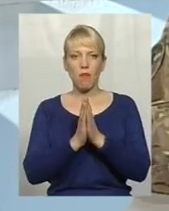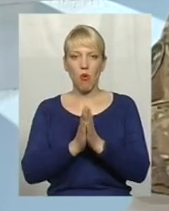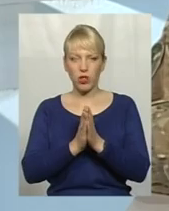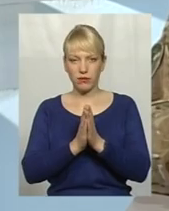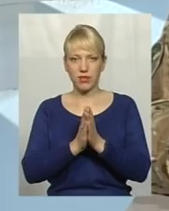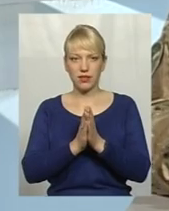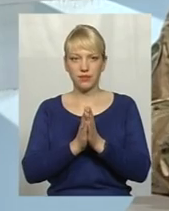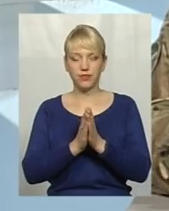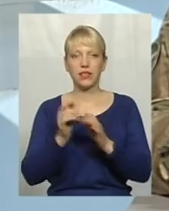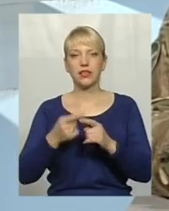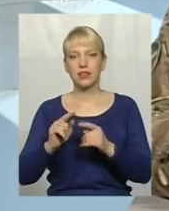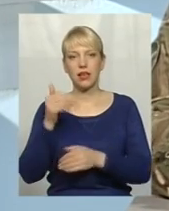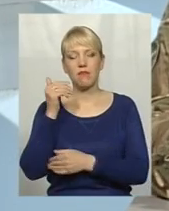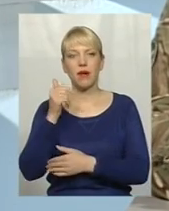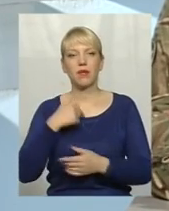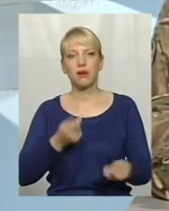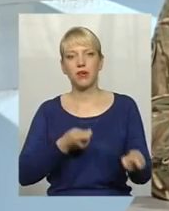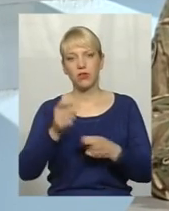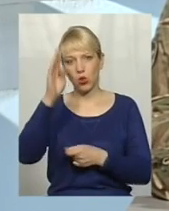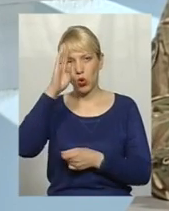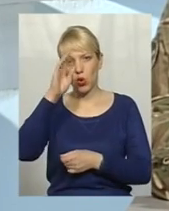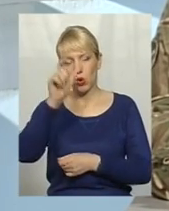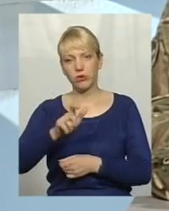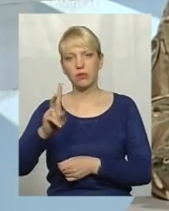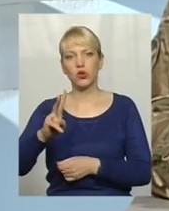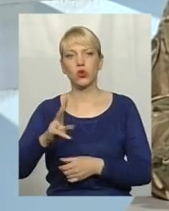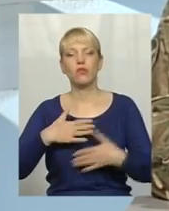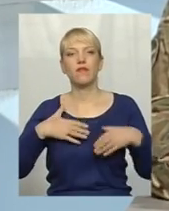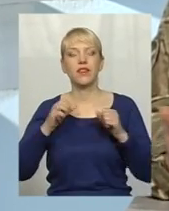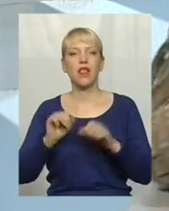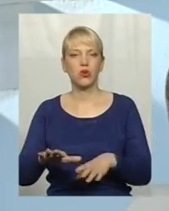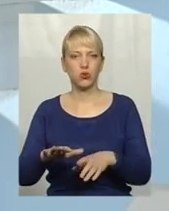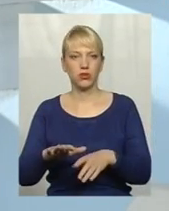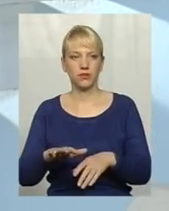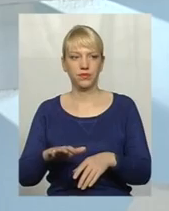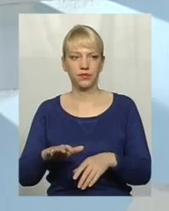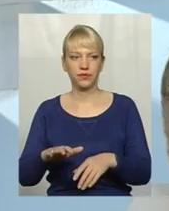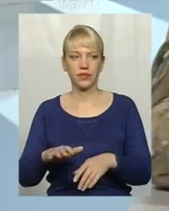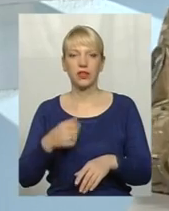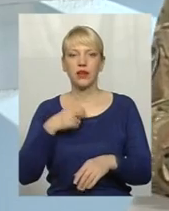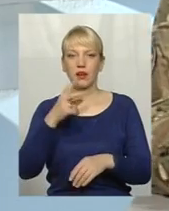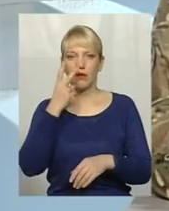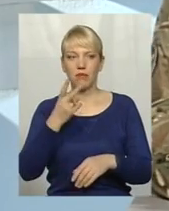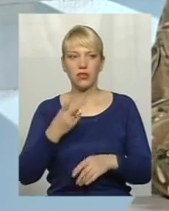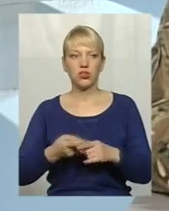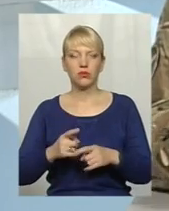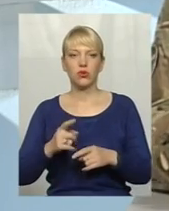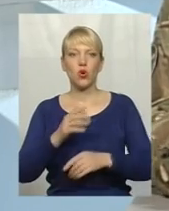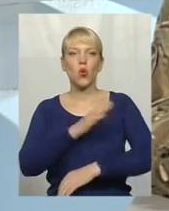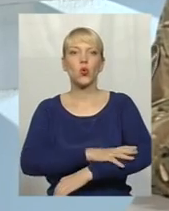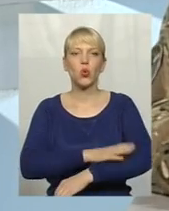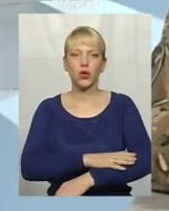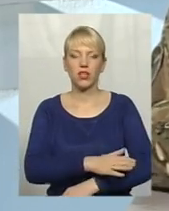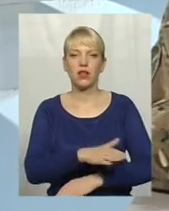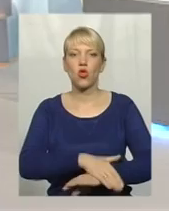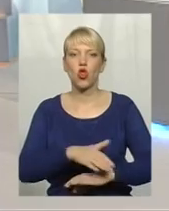І цей прапор я привіз тим хлопцям, які за нього віддають, як ми бачимо по сюжету, руки, ноги, віддають